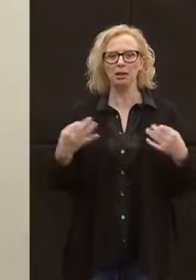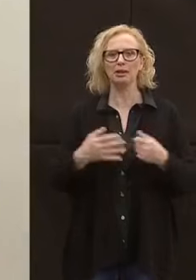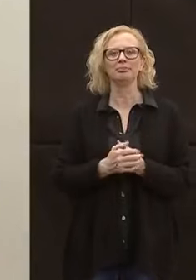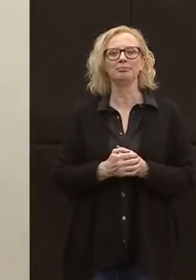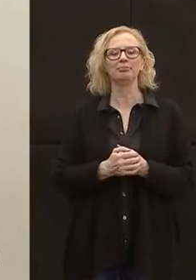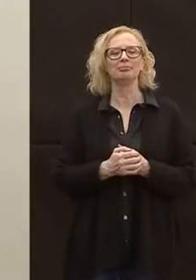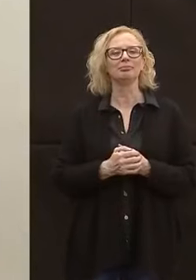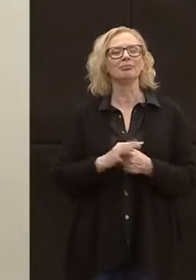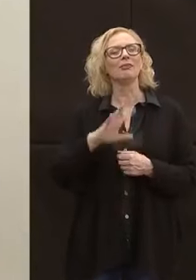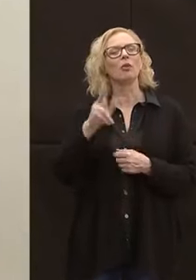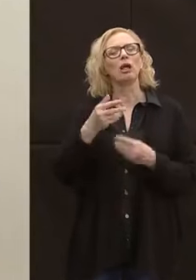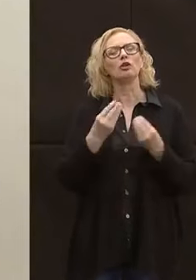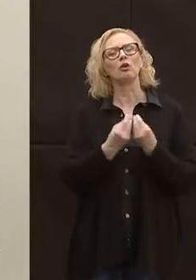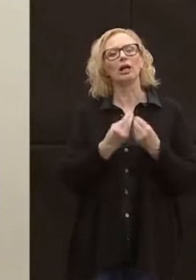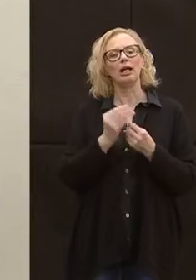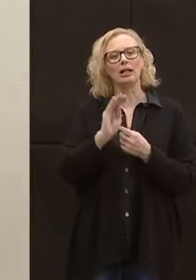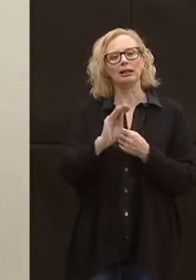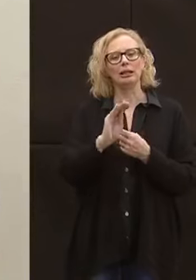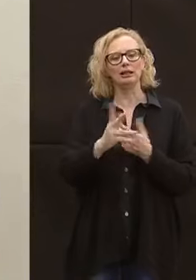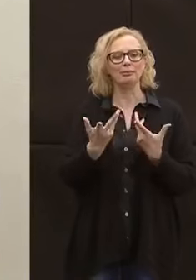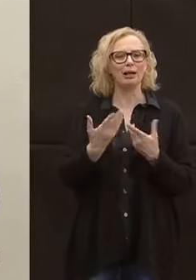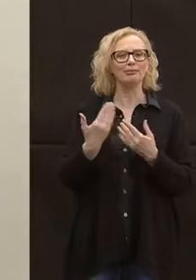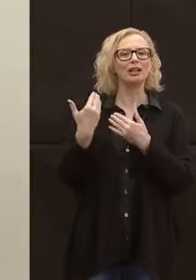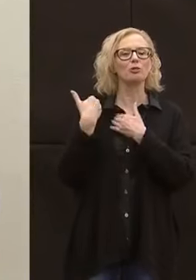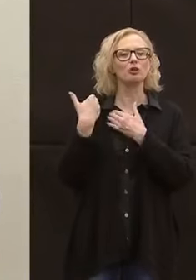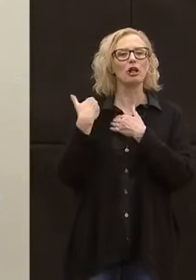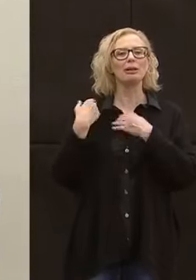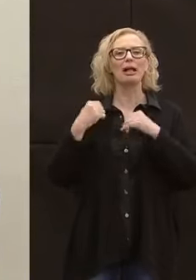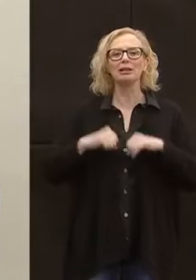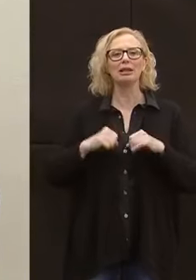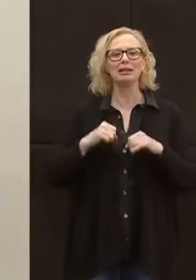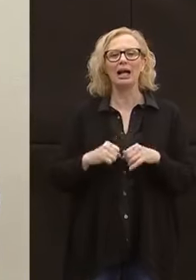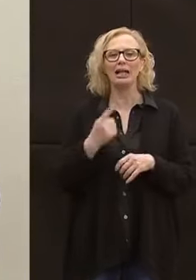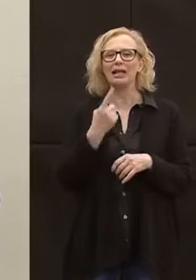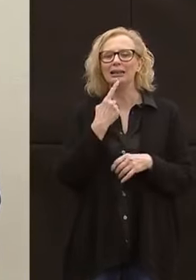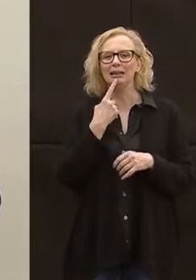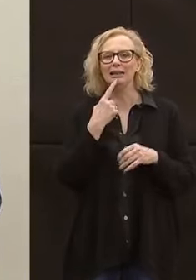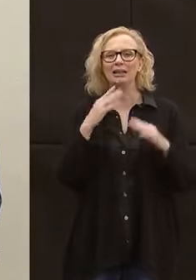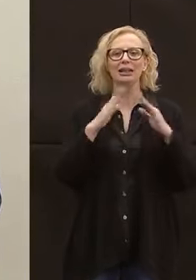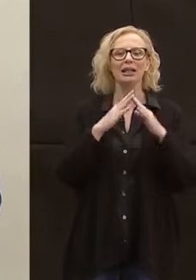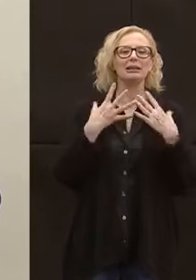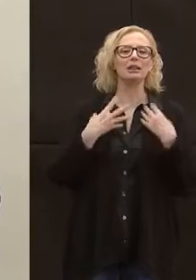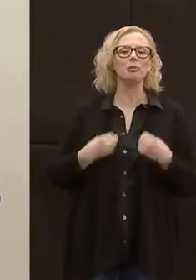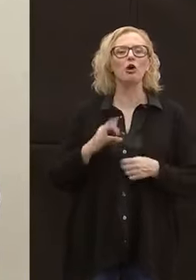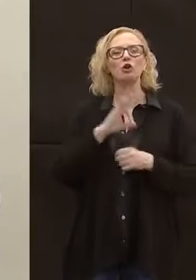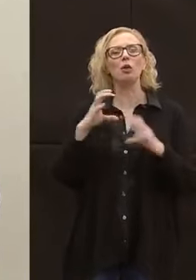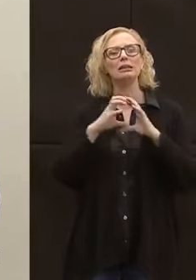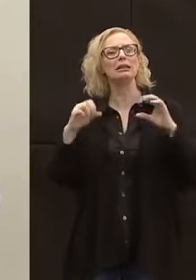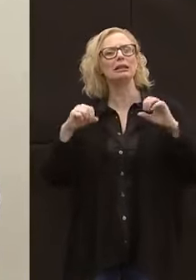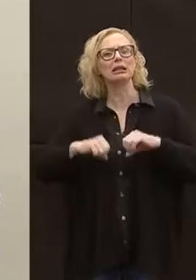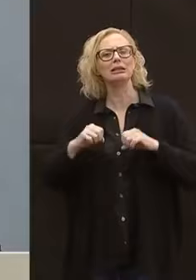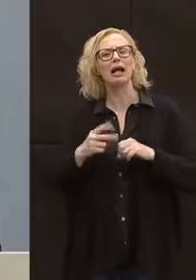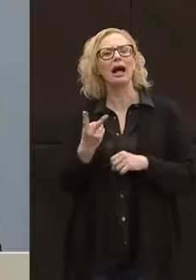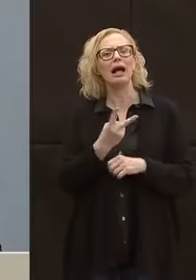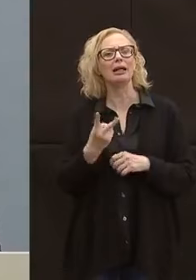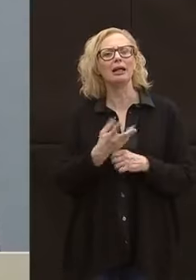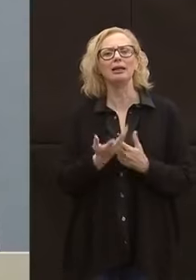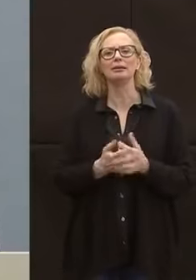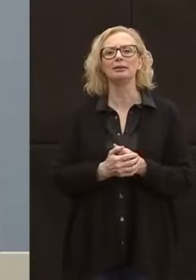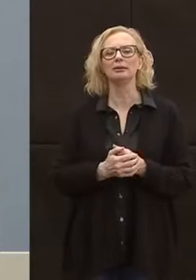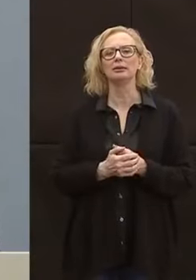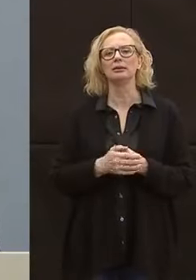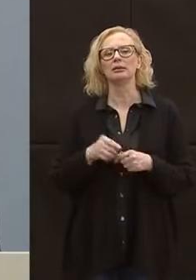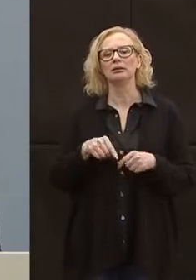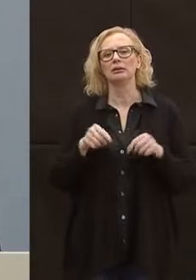vicenda un altro collega chiede la responsabilità sanitaria, resta in capo alle RSA oppure passerà all'azienda sanitaria? Ma questo è un